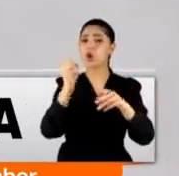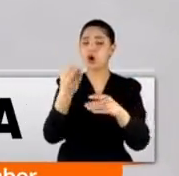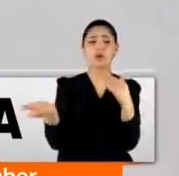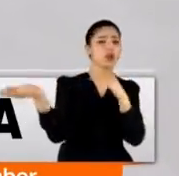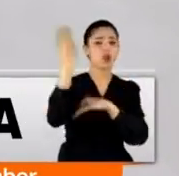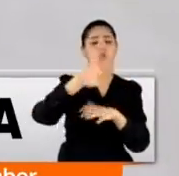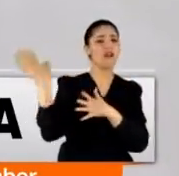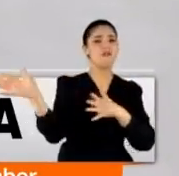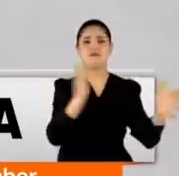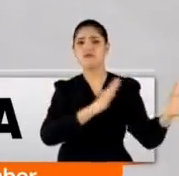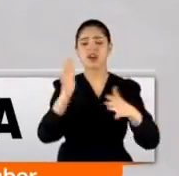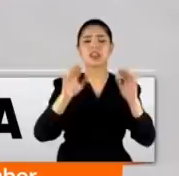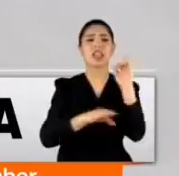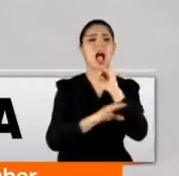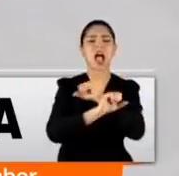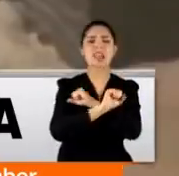kez de fırtına yaşanabilir.